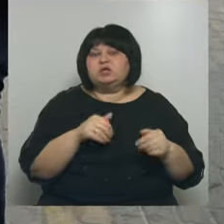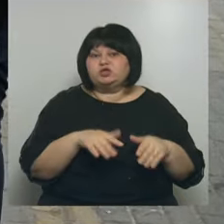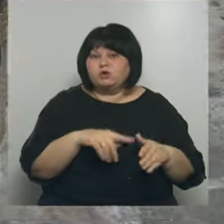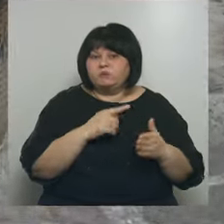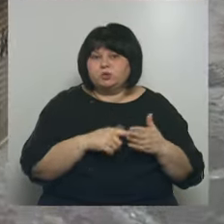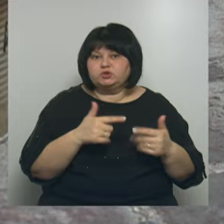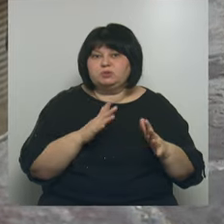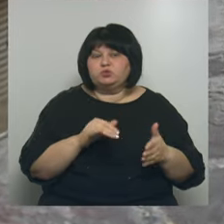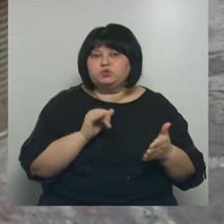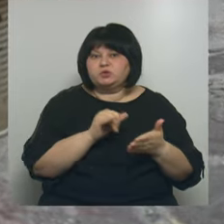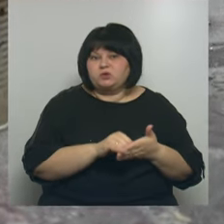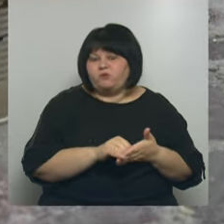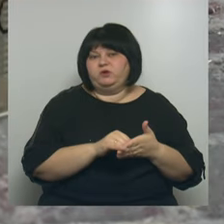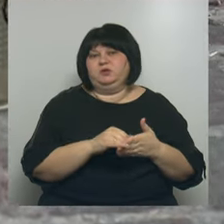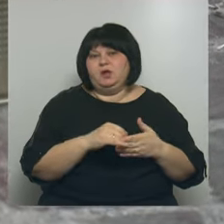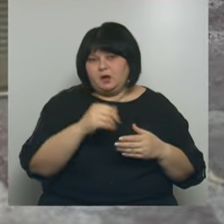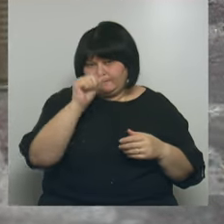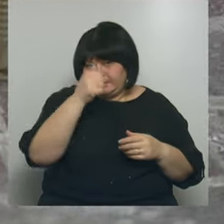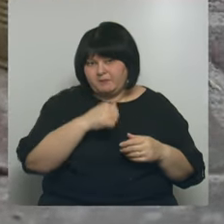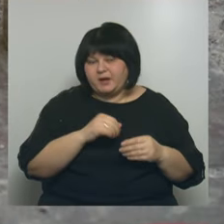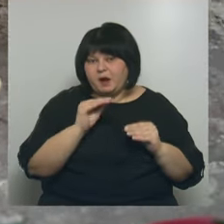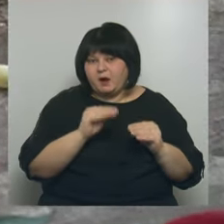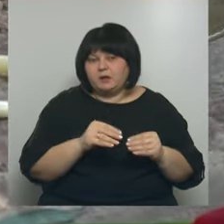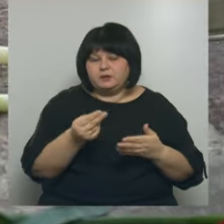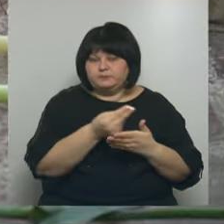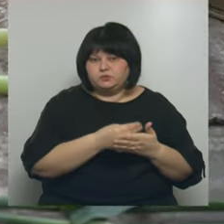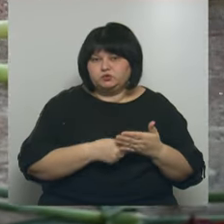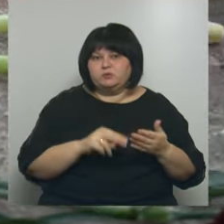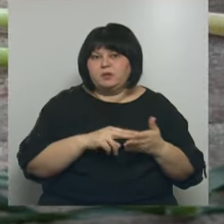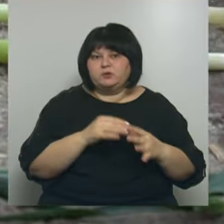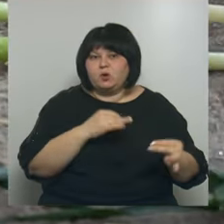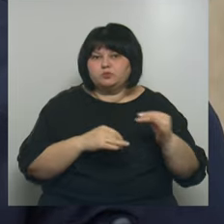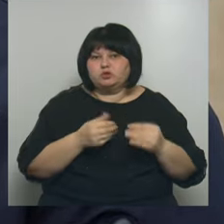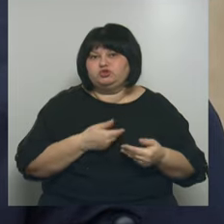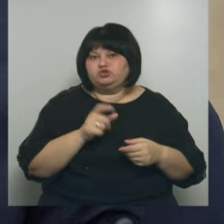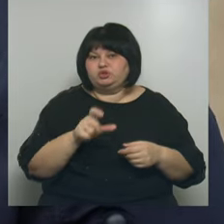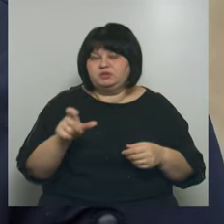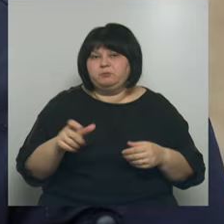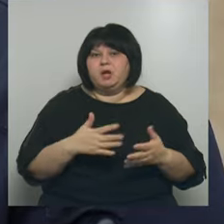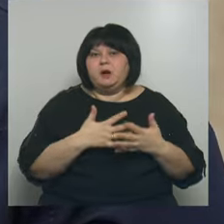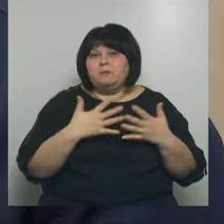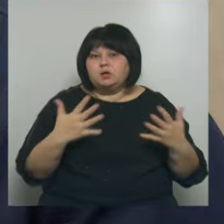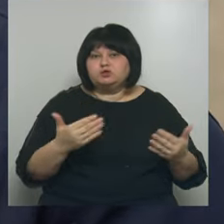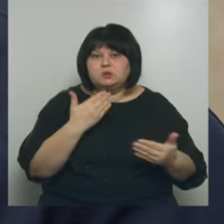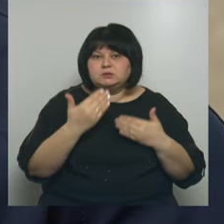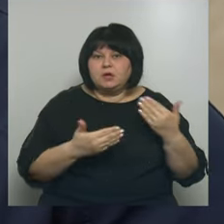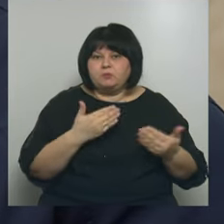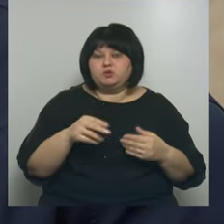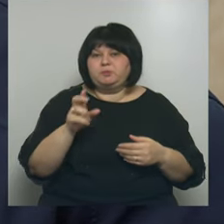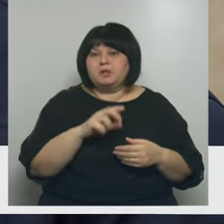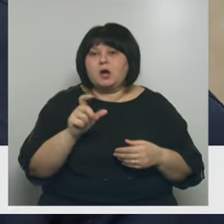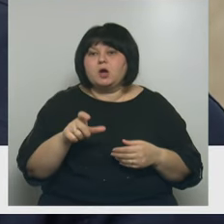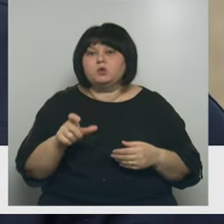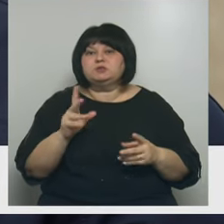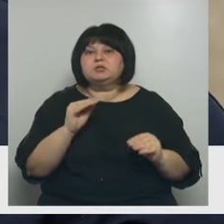будет установлен мемориал. Эскизы, представленные скульптором, планируют обсудить с жителями. Большой запрос у белгородцев